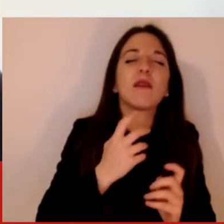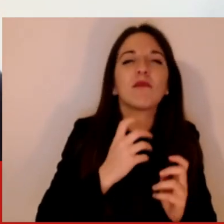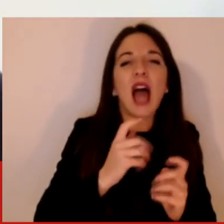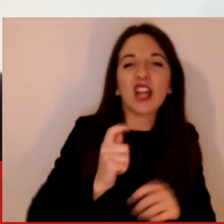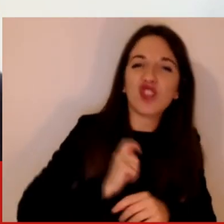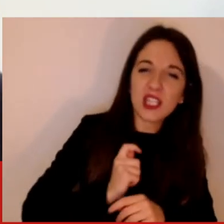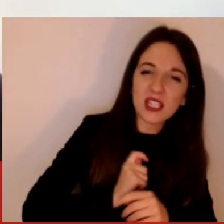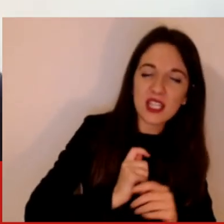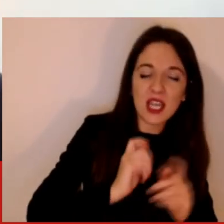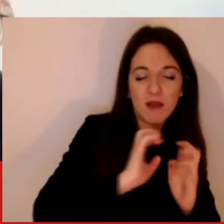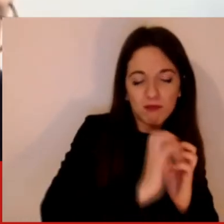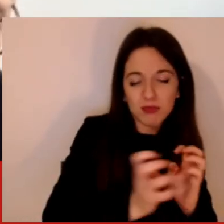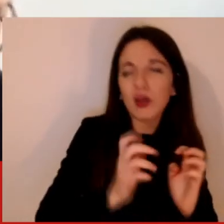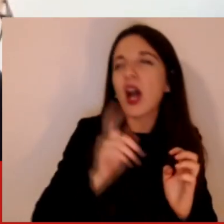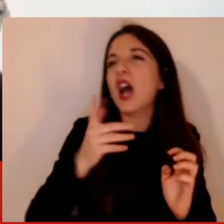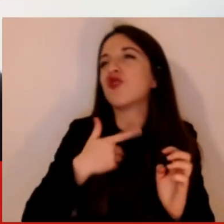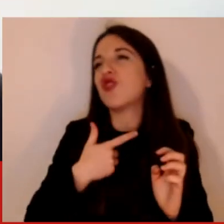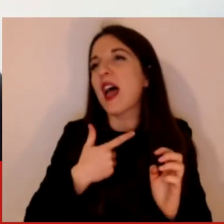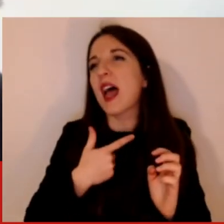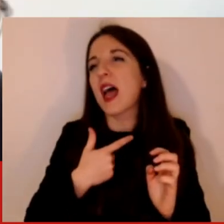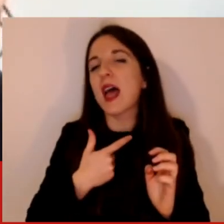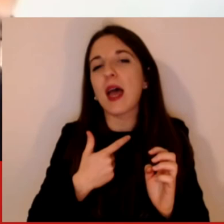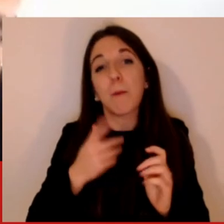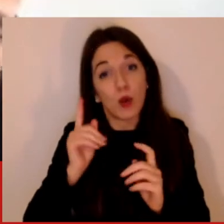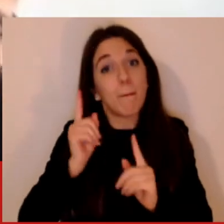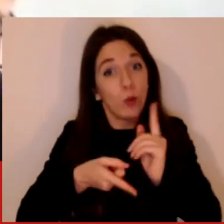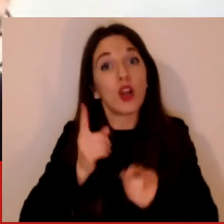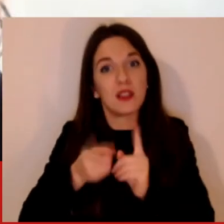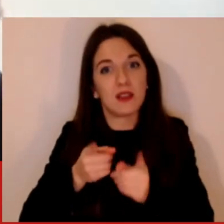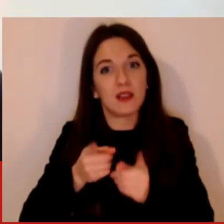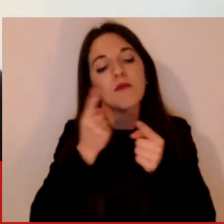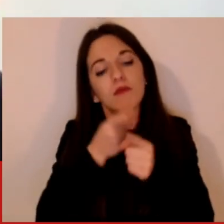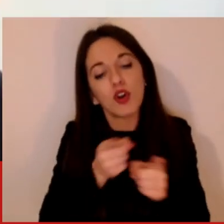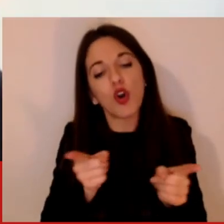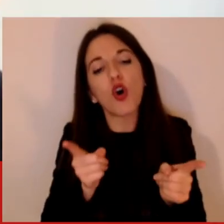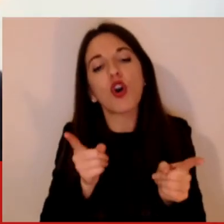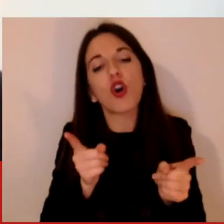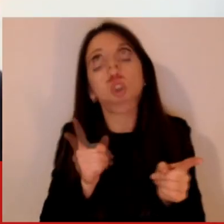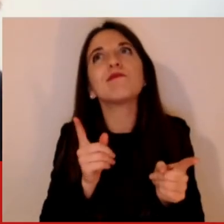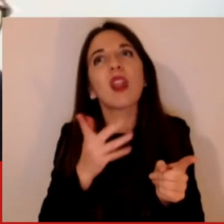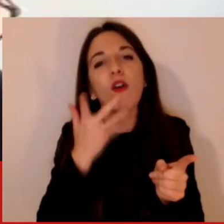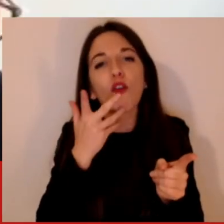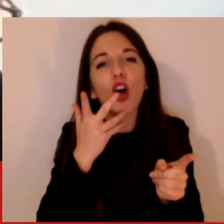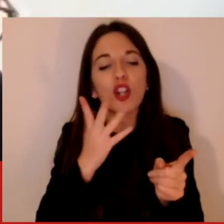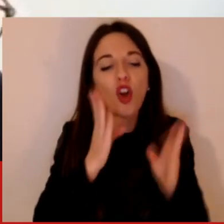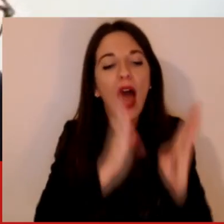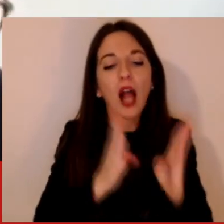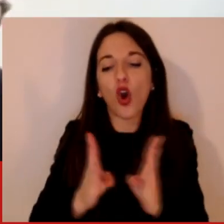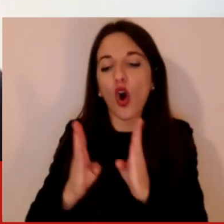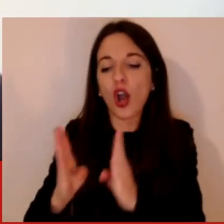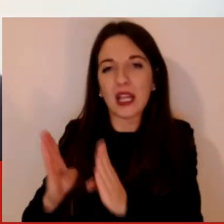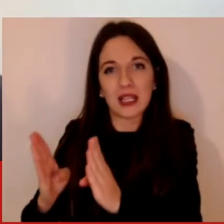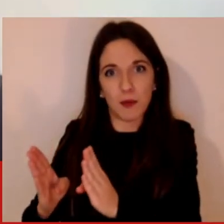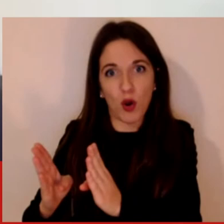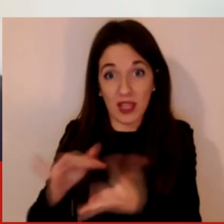sviluppare sistemi di auditing degli algoritmi, bisogna far sì che qualunque algoritmo che venga commercializzato